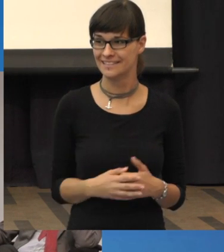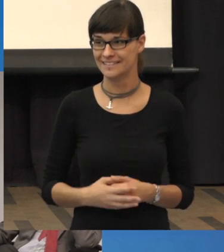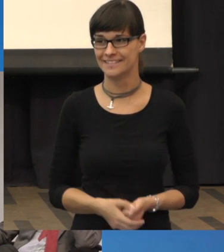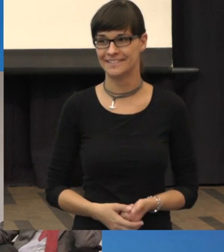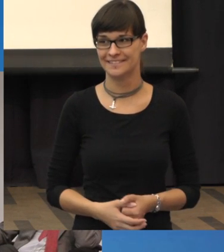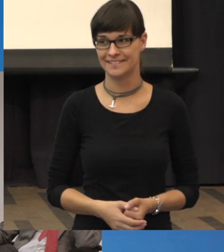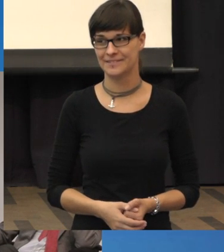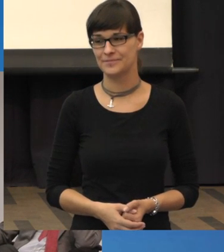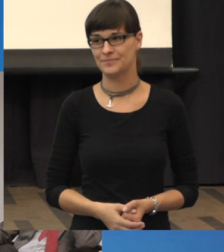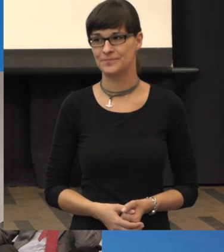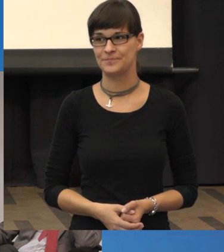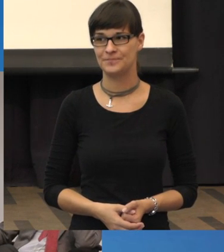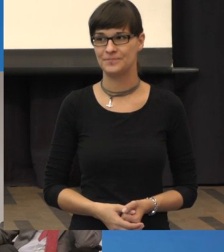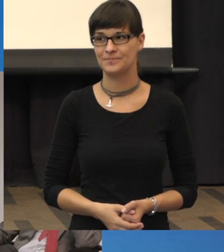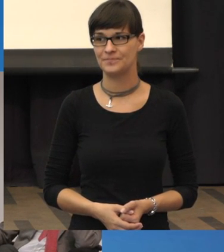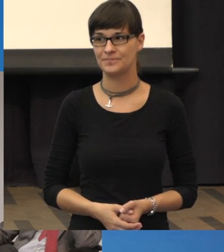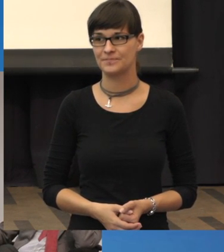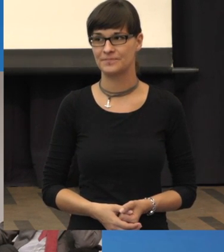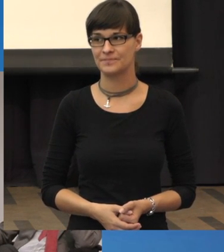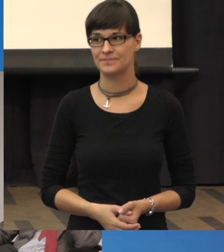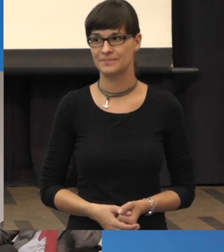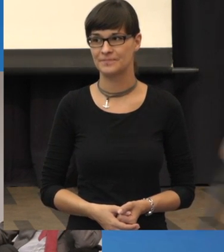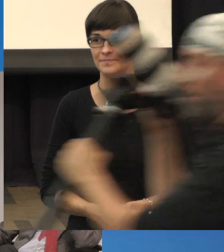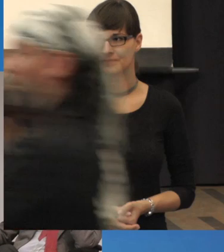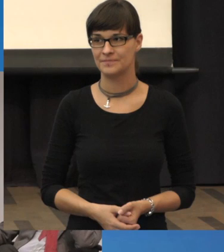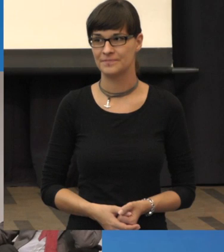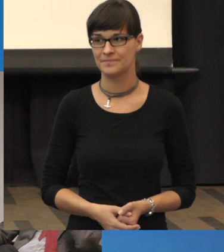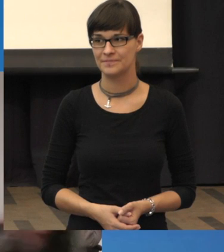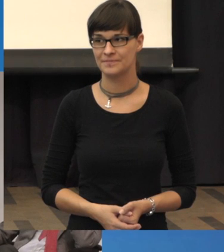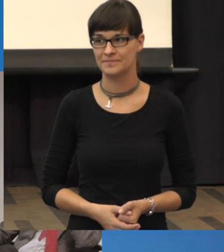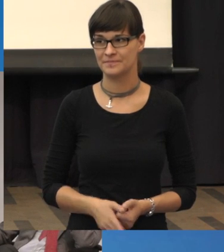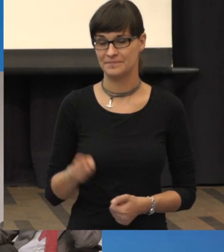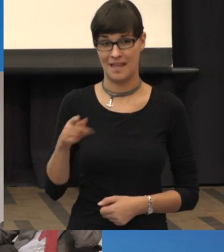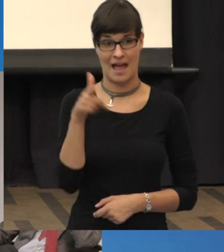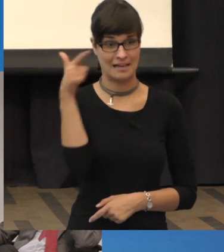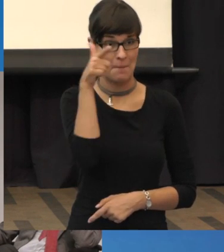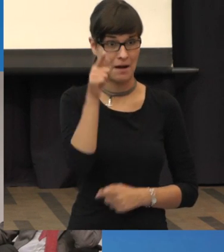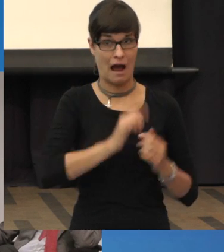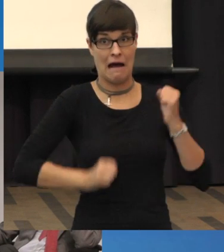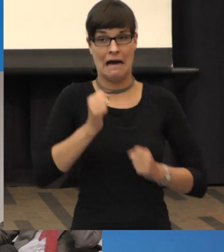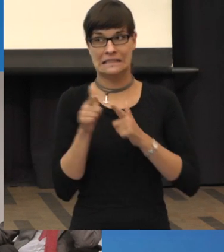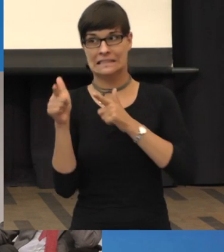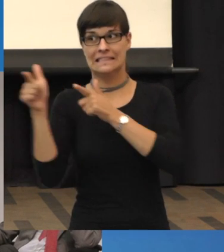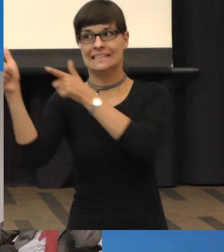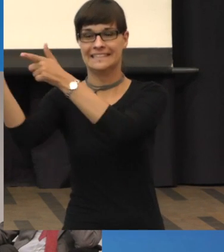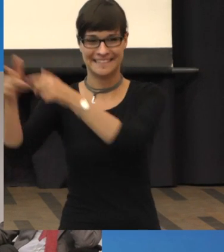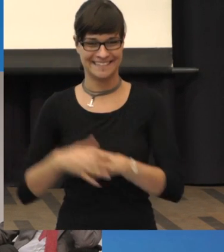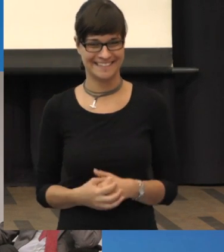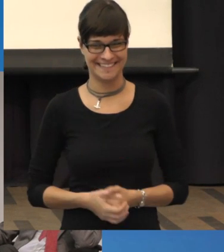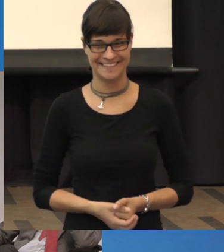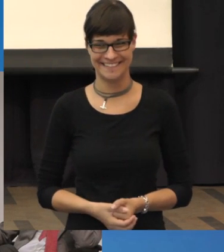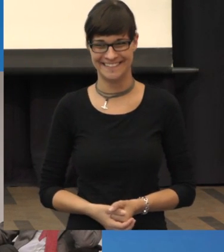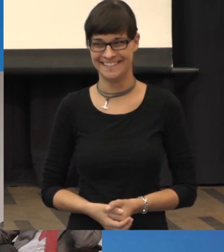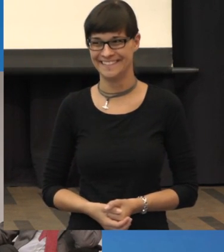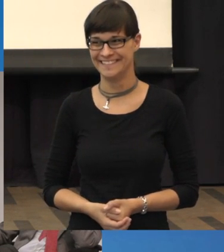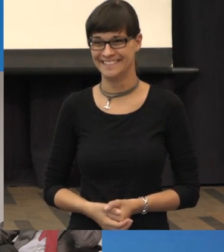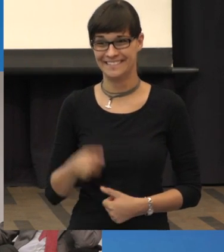So. Ja, gut. Die nächste Frage kommt hier. Der Kameramann kommt gespuchtet. Moment,